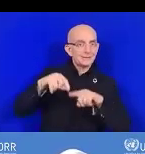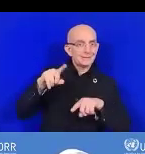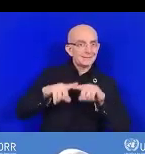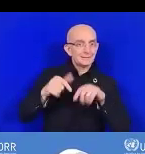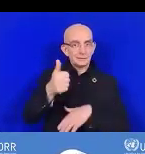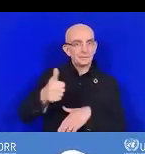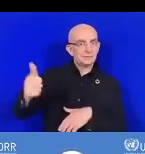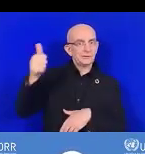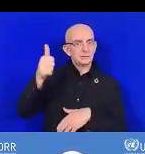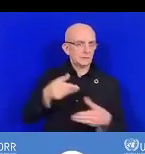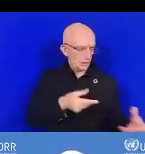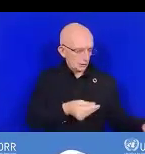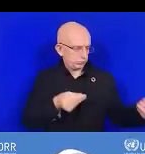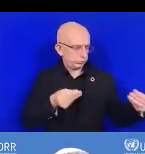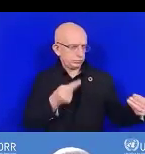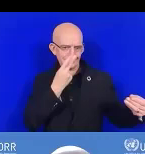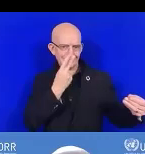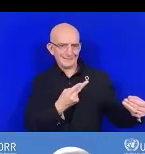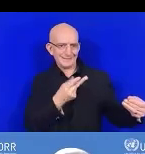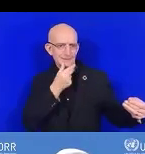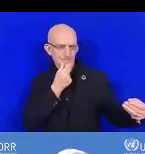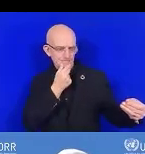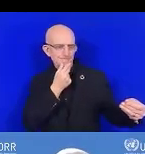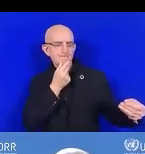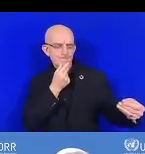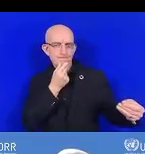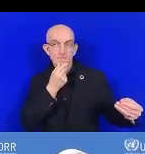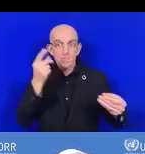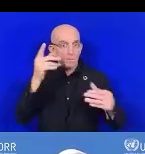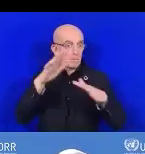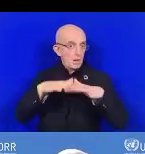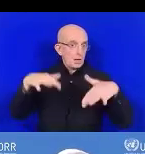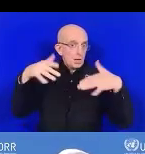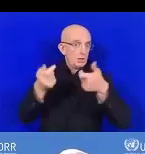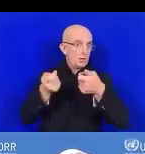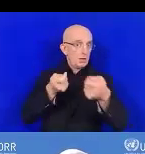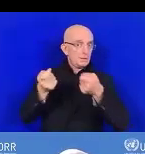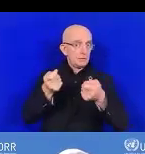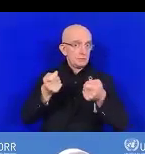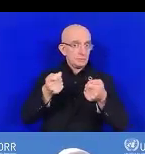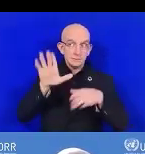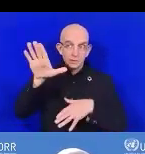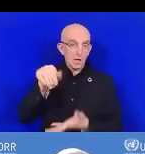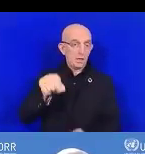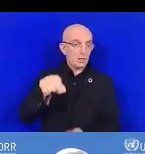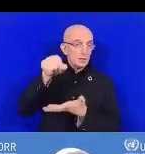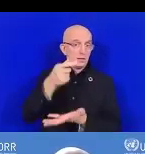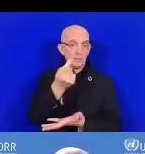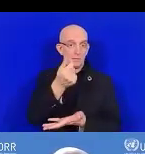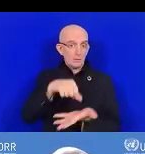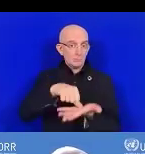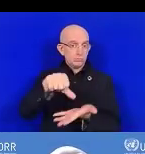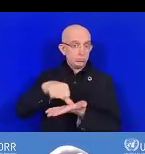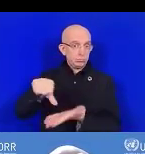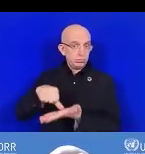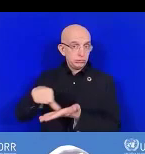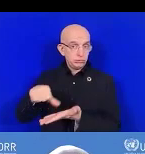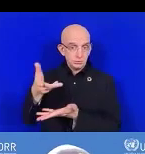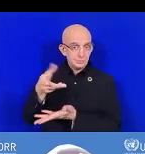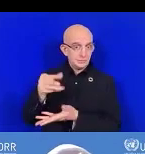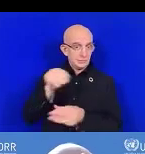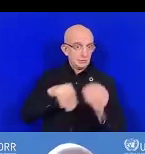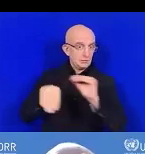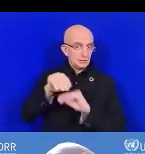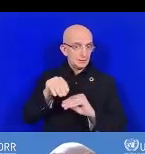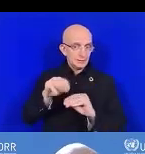des autorités gouvernementales, des autorités financières et vous devez